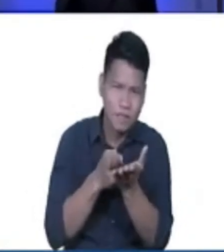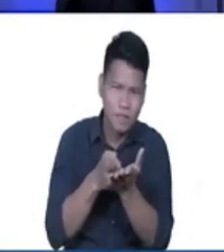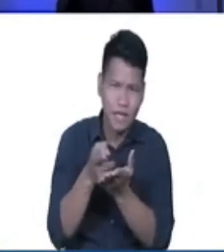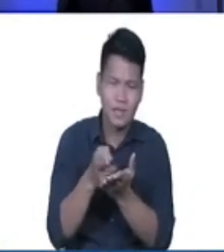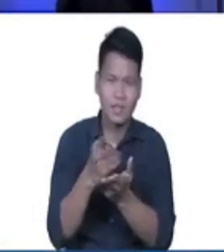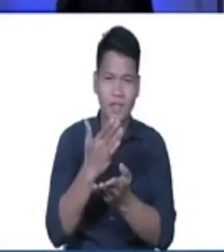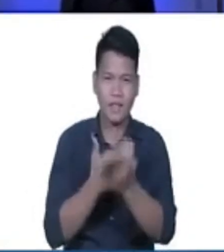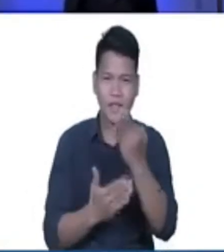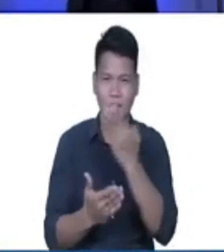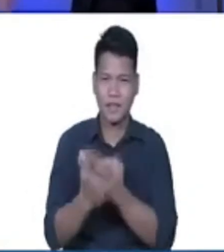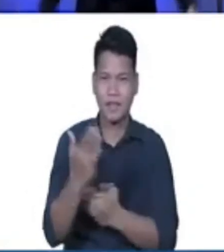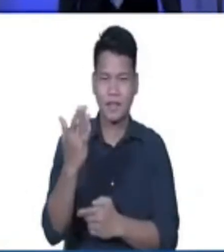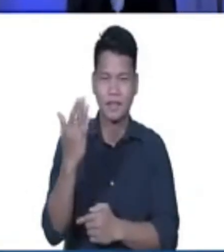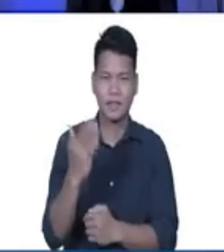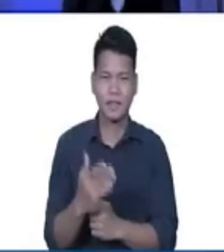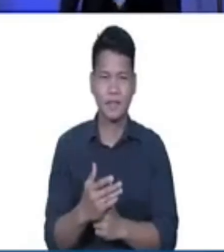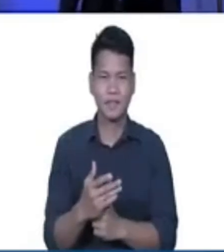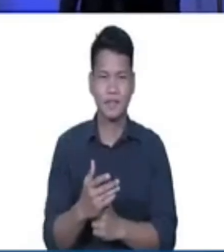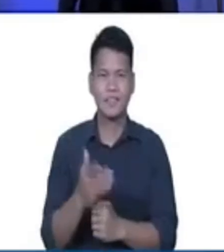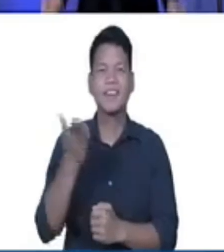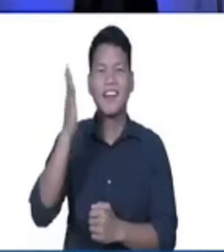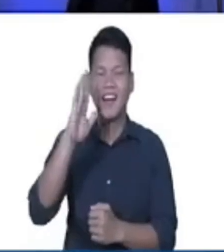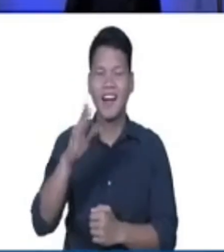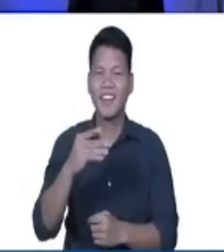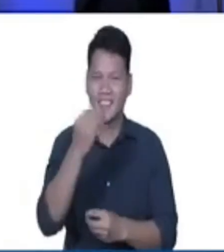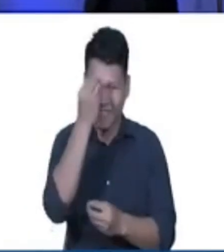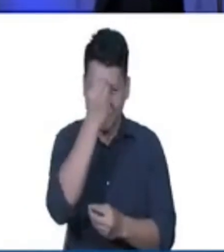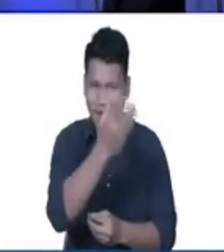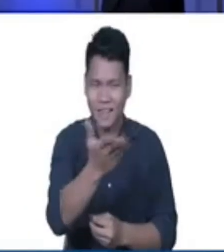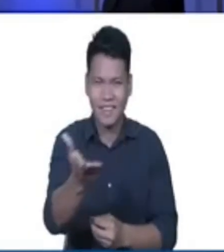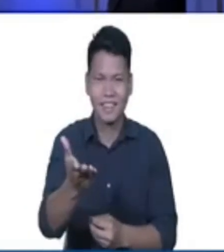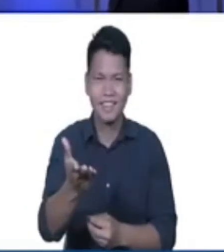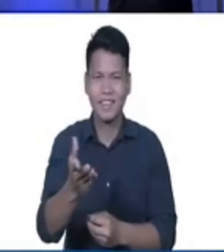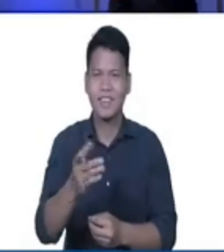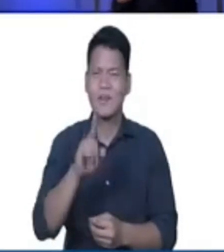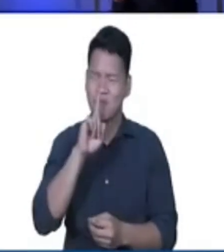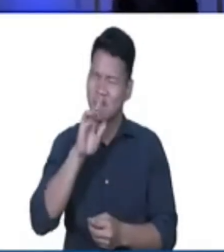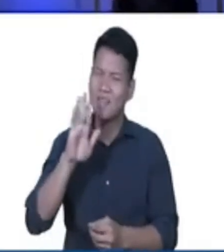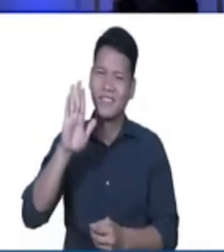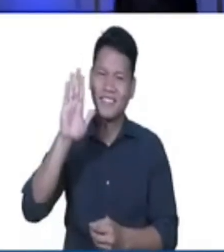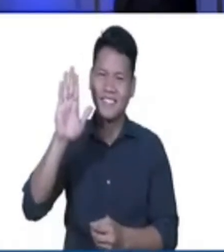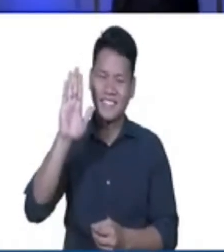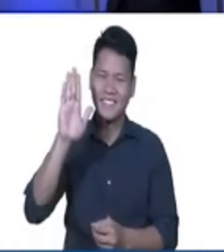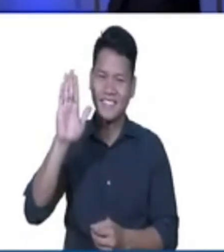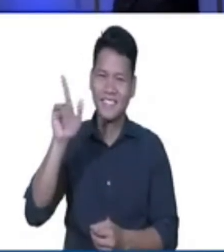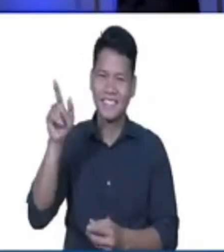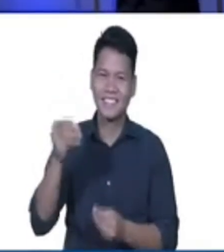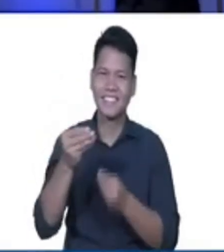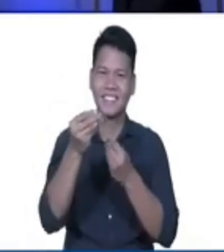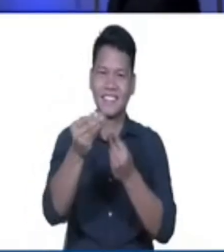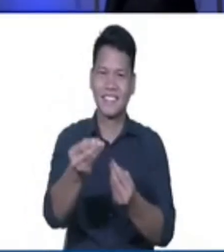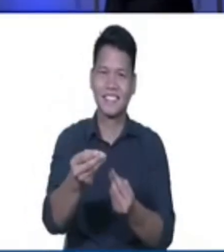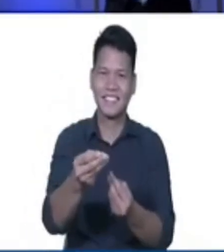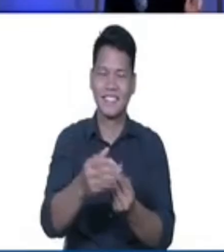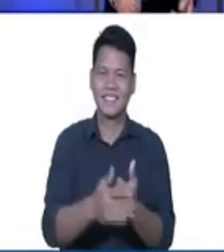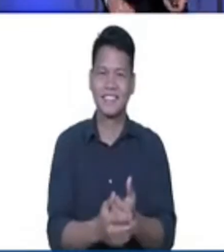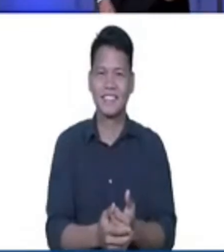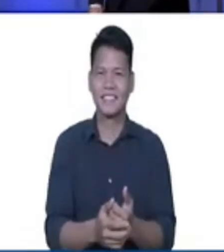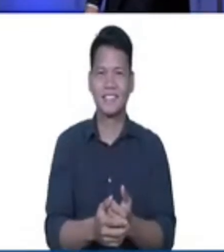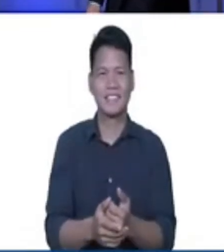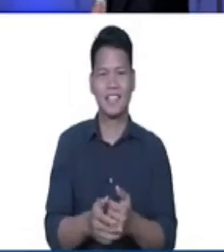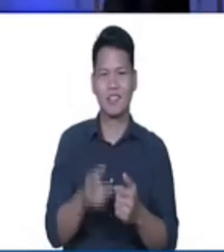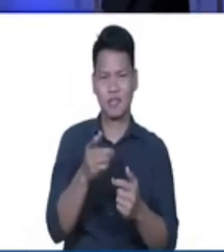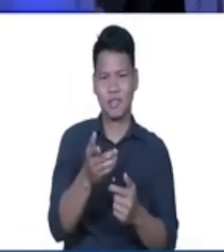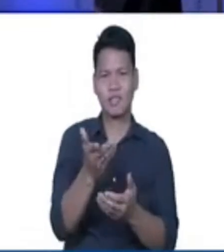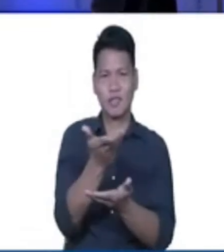Napakagandang paalaala ng ating Panginoon. Napakagandang promise ng ating Panginoon na gusto po niya na tayo